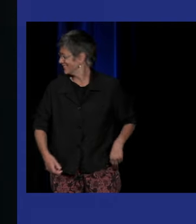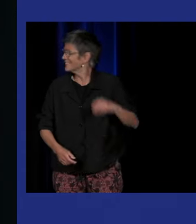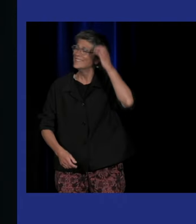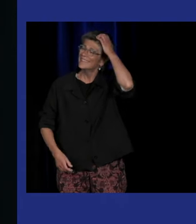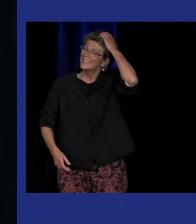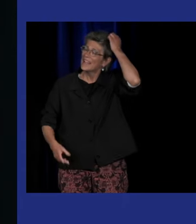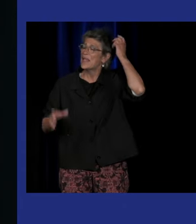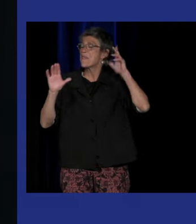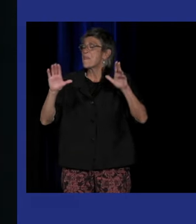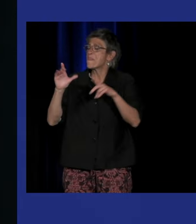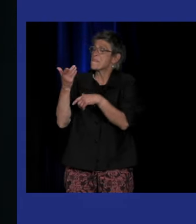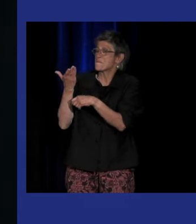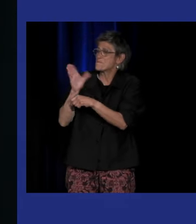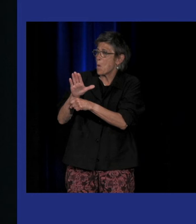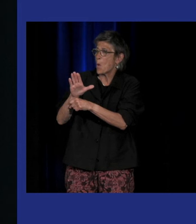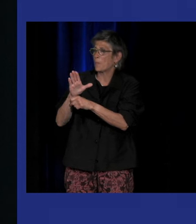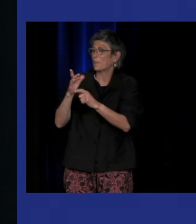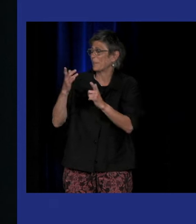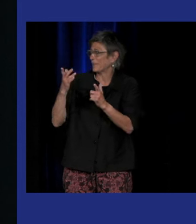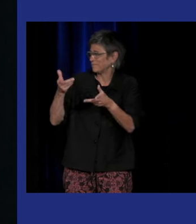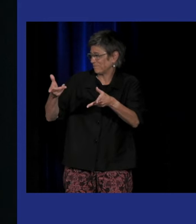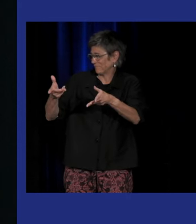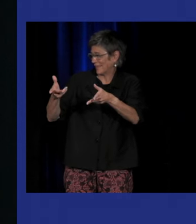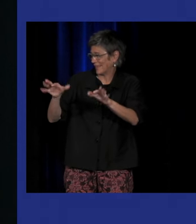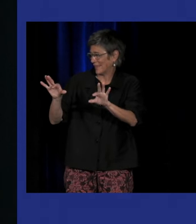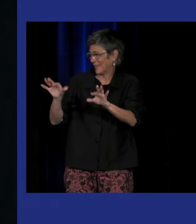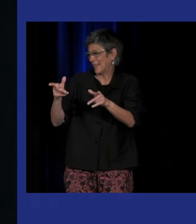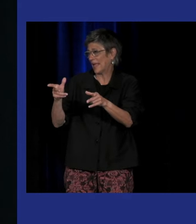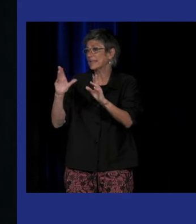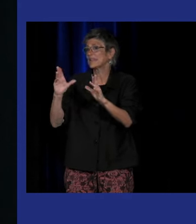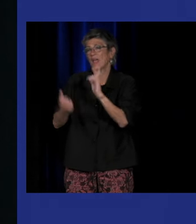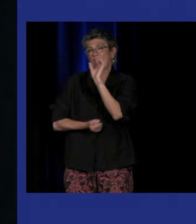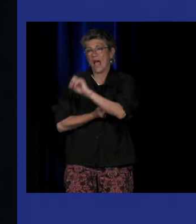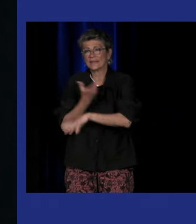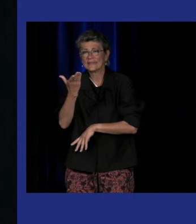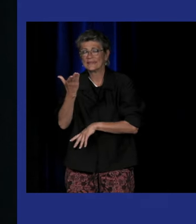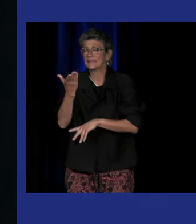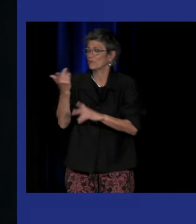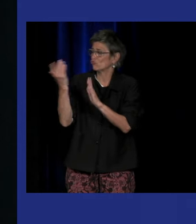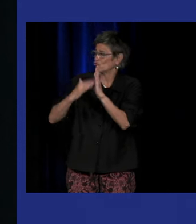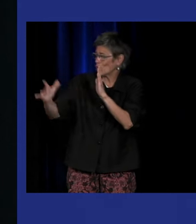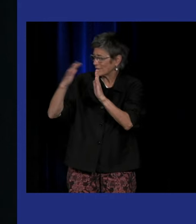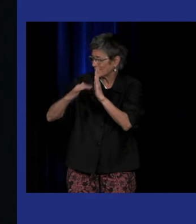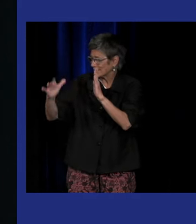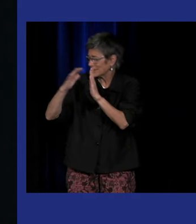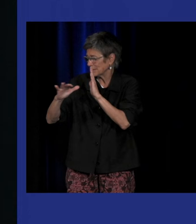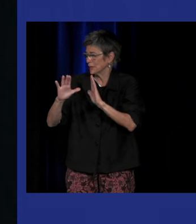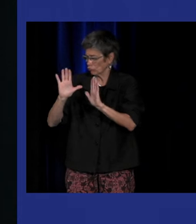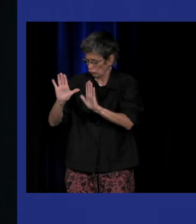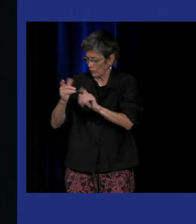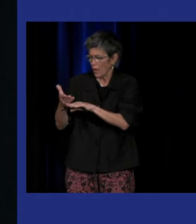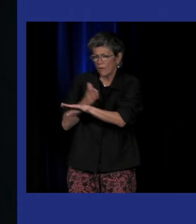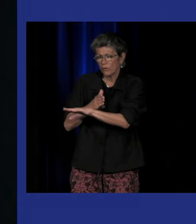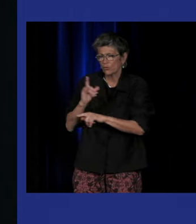et avant de vous montrer cet extrait de cet artiste qui a fait un chanteur de création